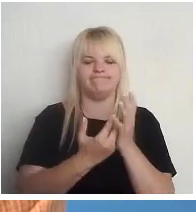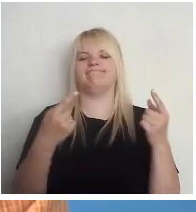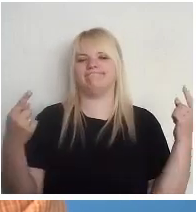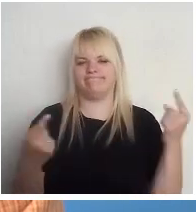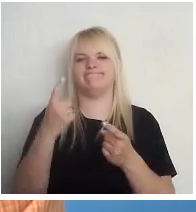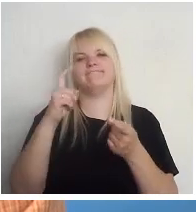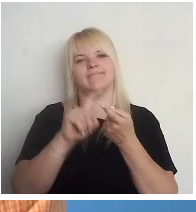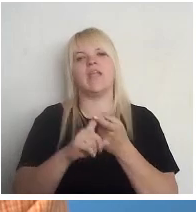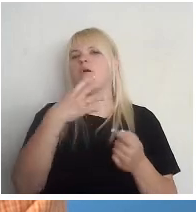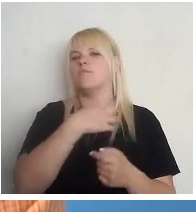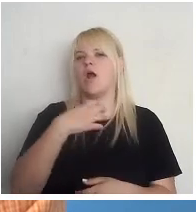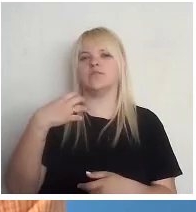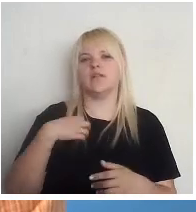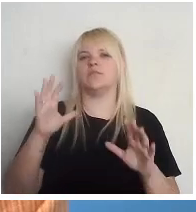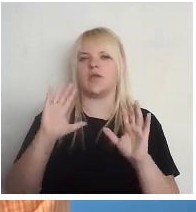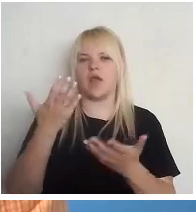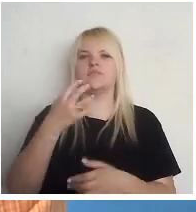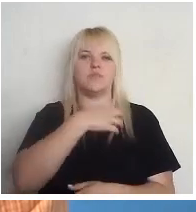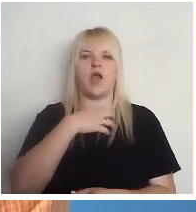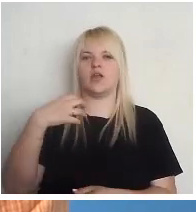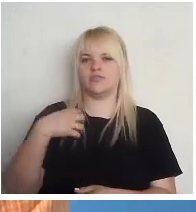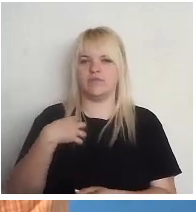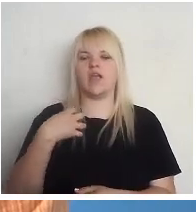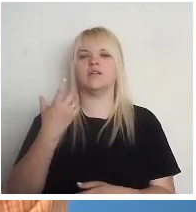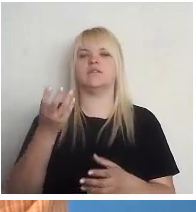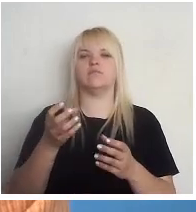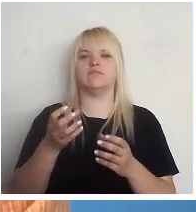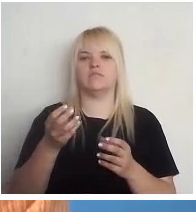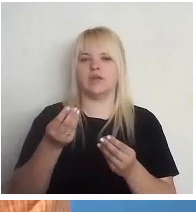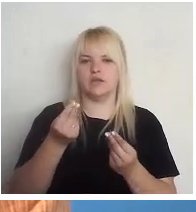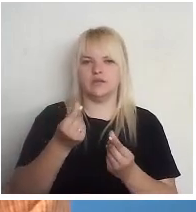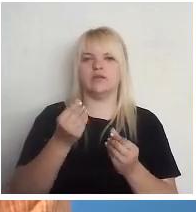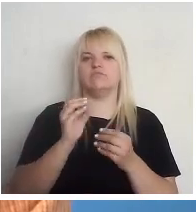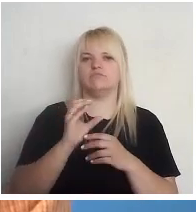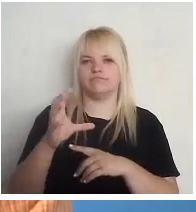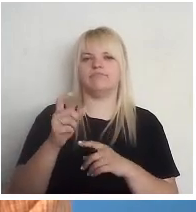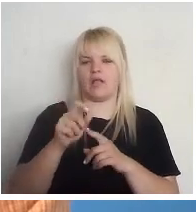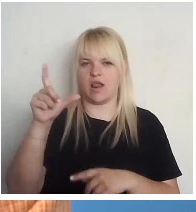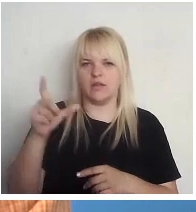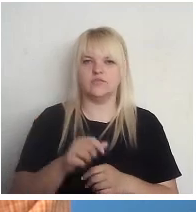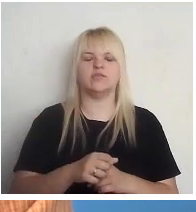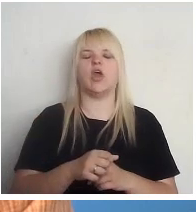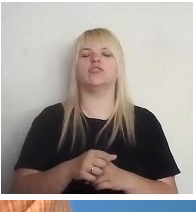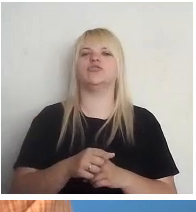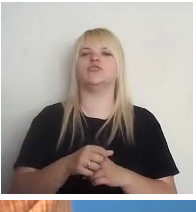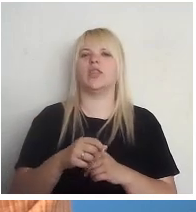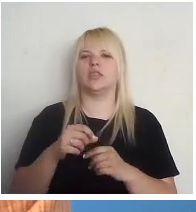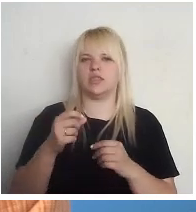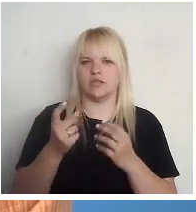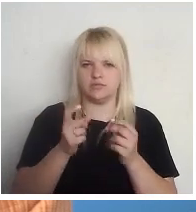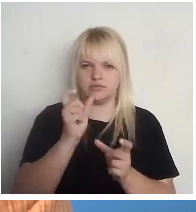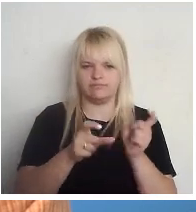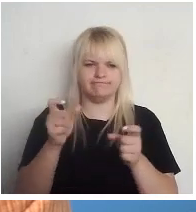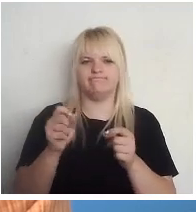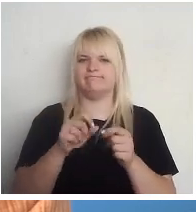pašvaldība gadījumā pašvaldība izmēra palielināšanai, jo tajā brīdī, kad tas bija